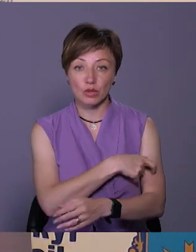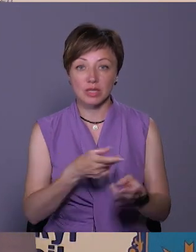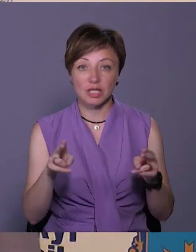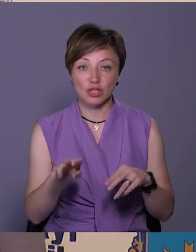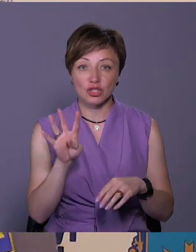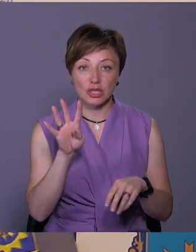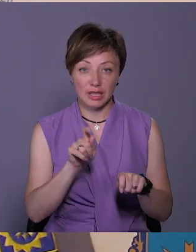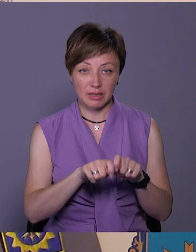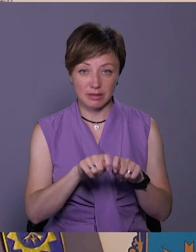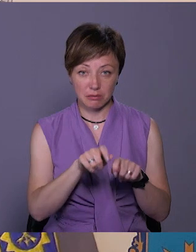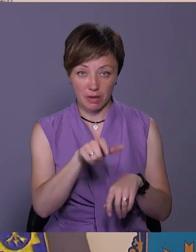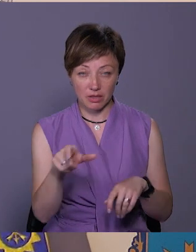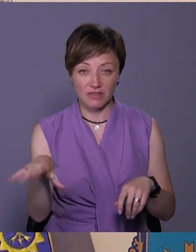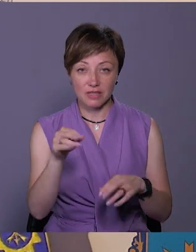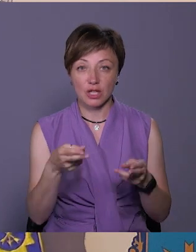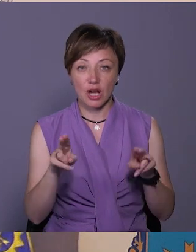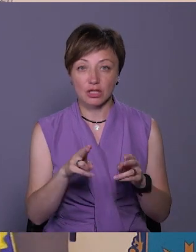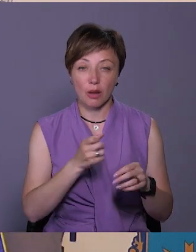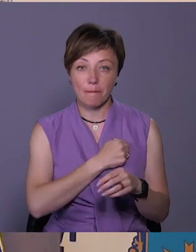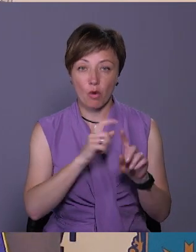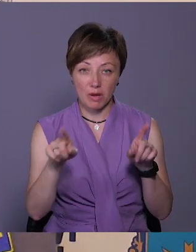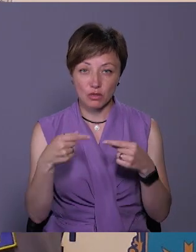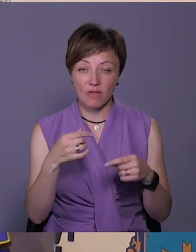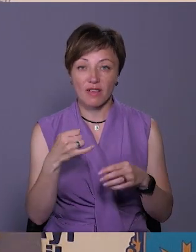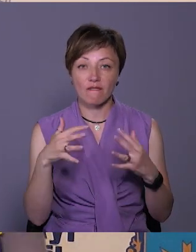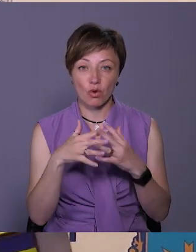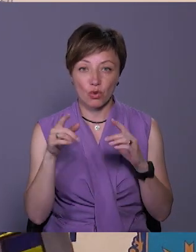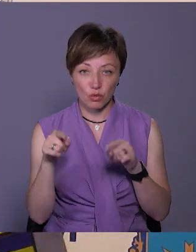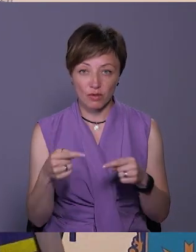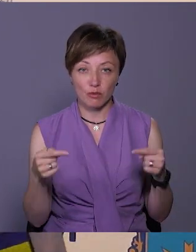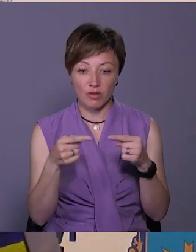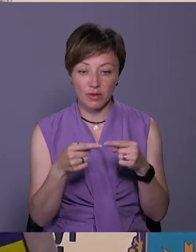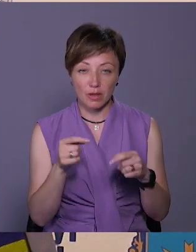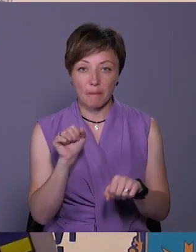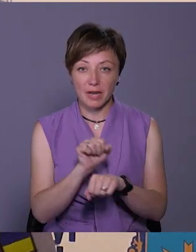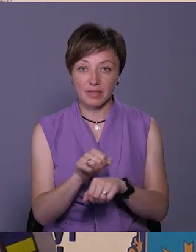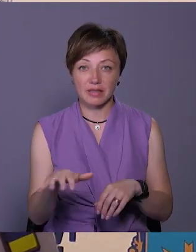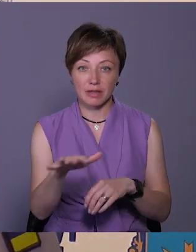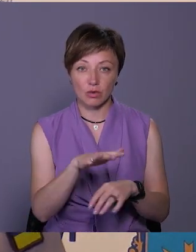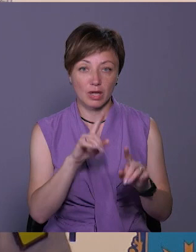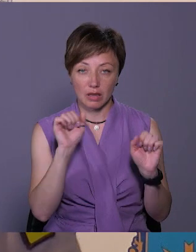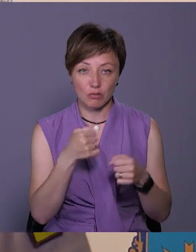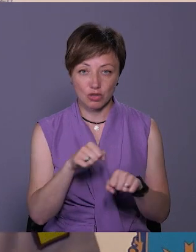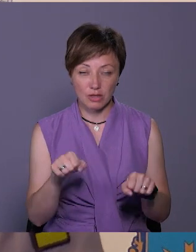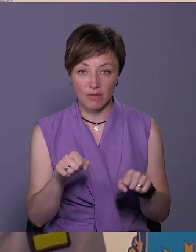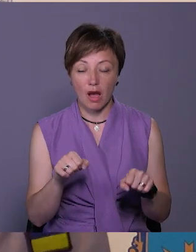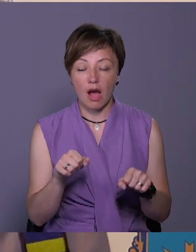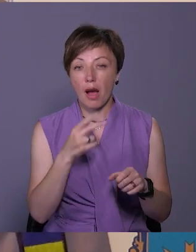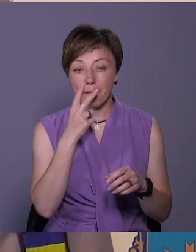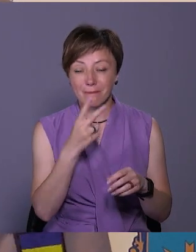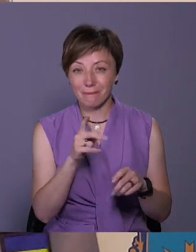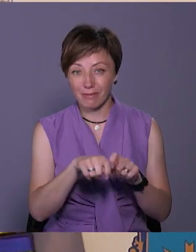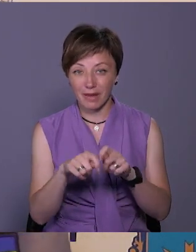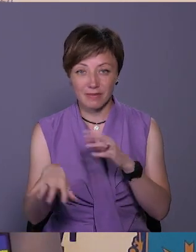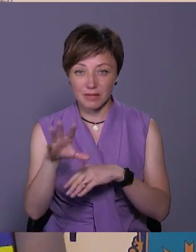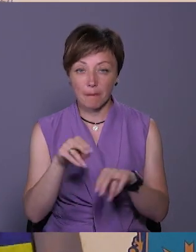інспектори. Всі решта мобілізовані і воюють, ну і, відповідно, перекрити всі території неможливо. Правила вони для того,